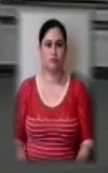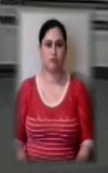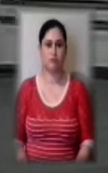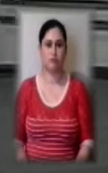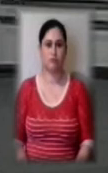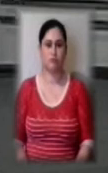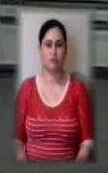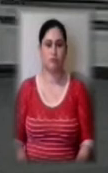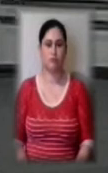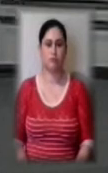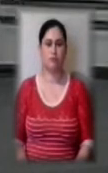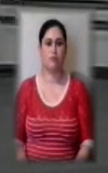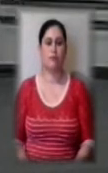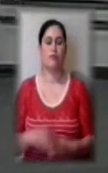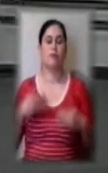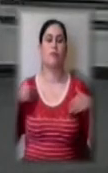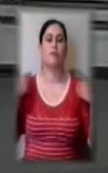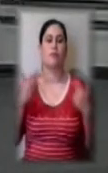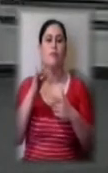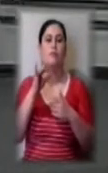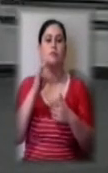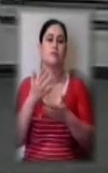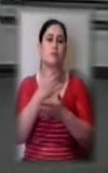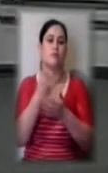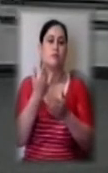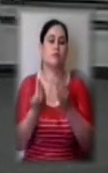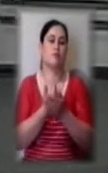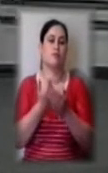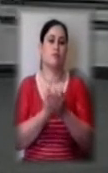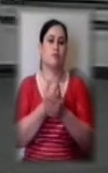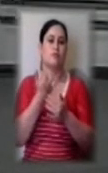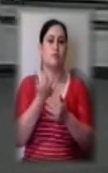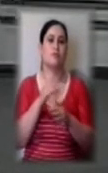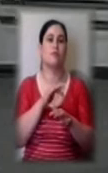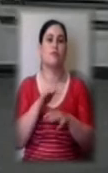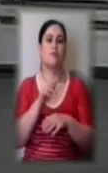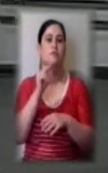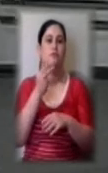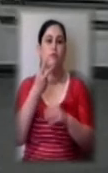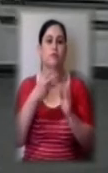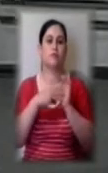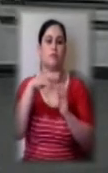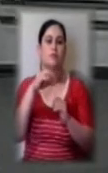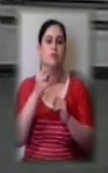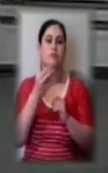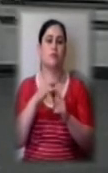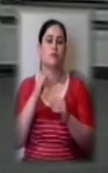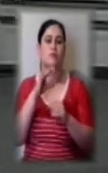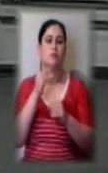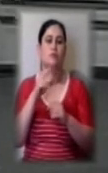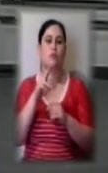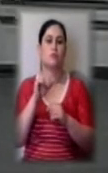Моє вітання. Кореспонденти Суспільного продовжують інформувати про події четверга 28 травня в студії Оксана Страмнова.